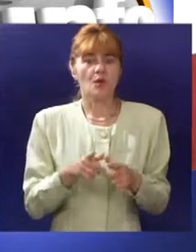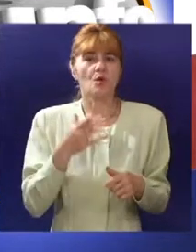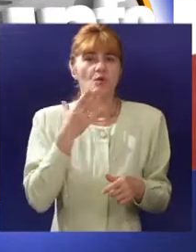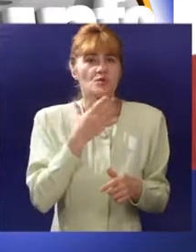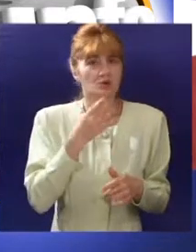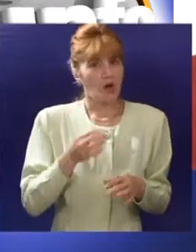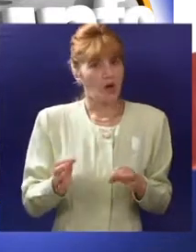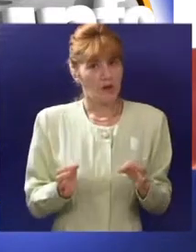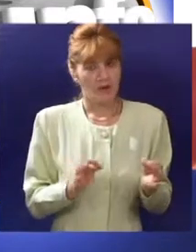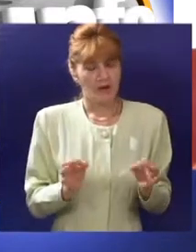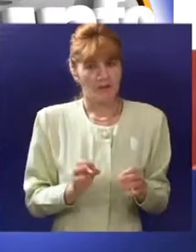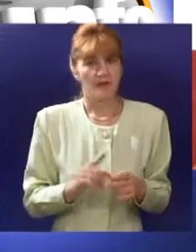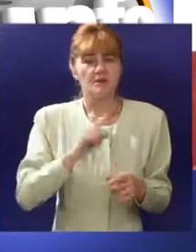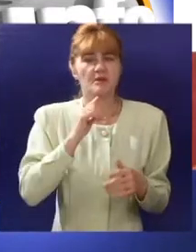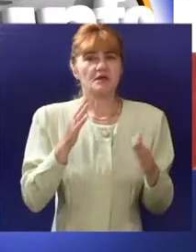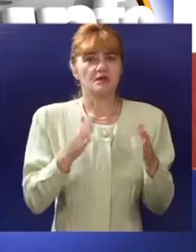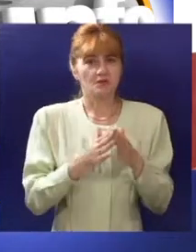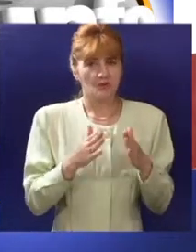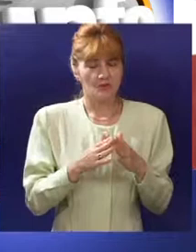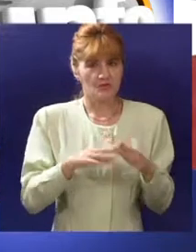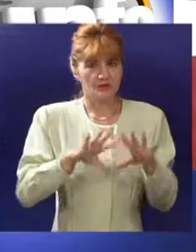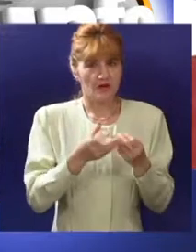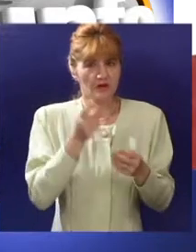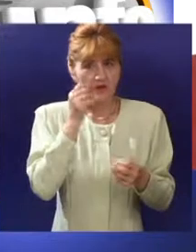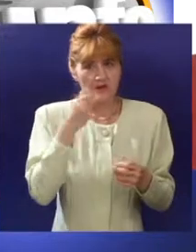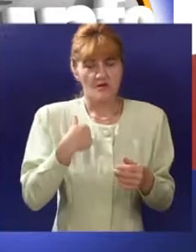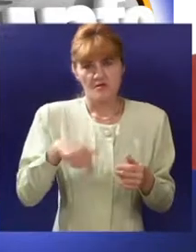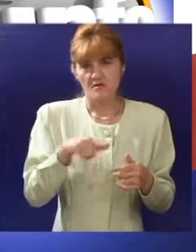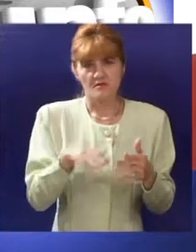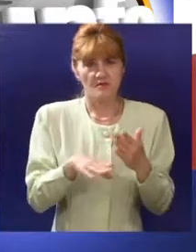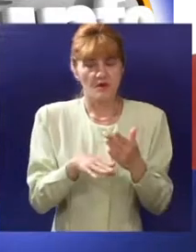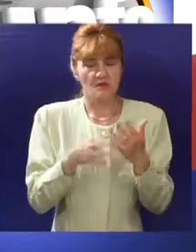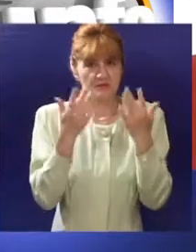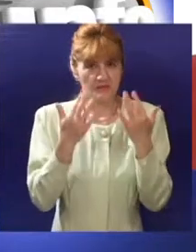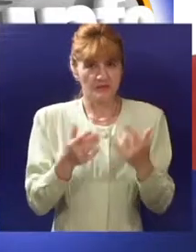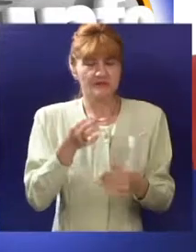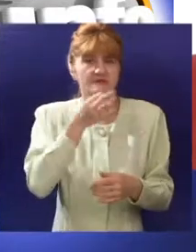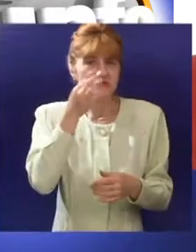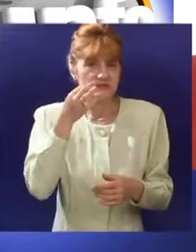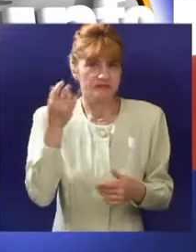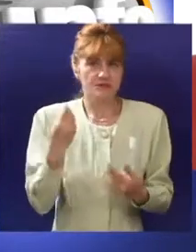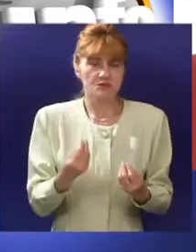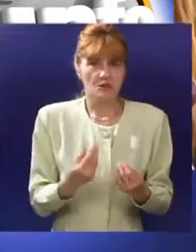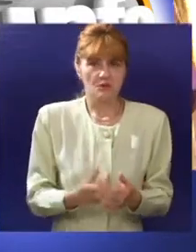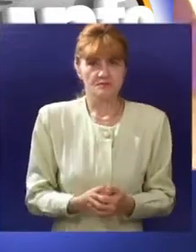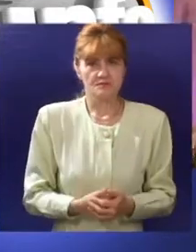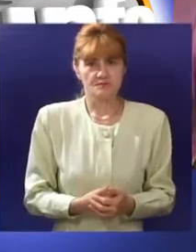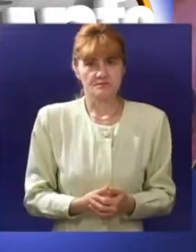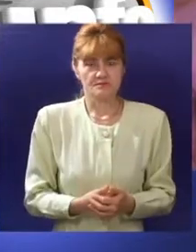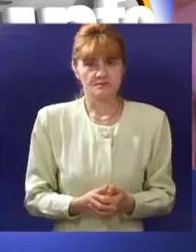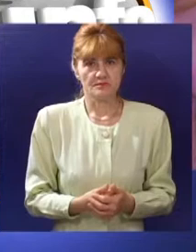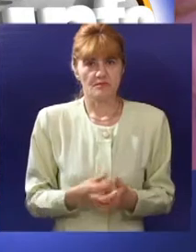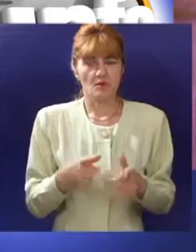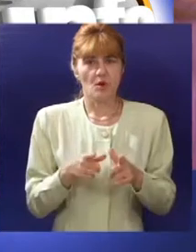pripremati, želj smo da bili zbirke. U kući radim svakodnevno sa roditeljima, prezadatak izbitovati to srpsko i dobro glede.